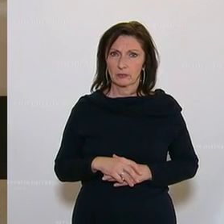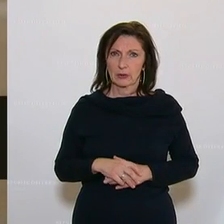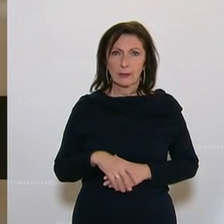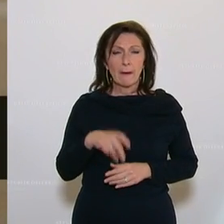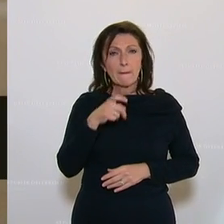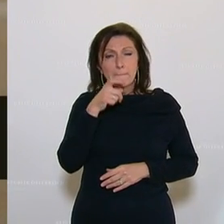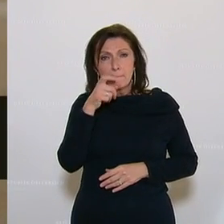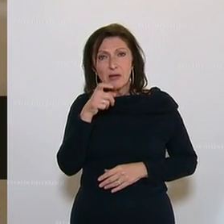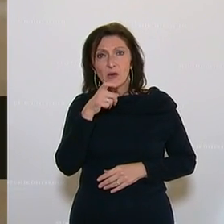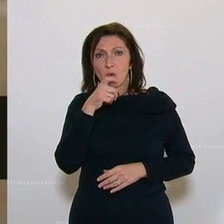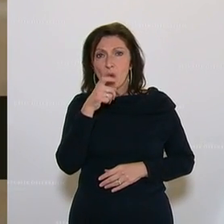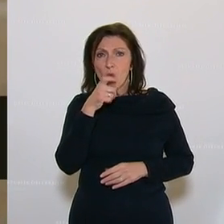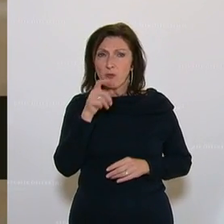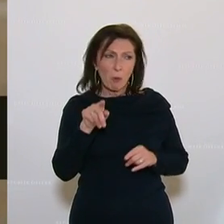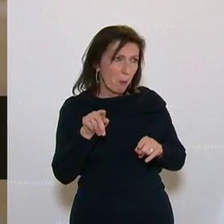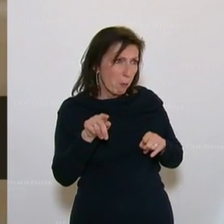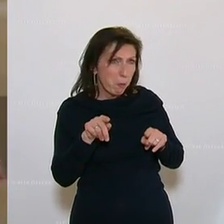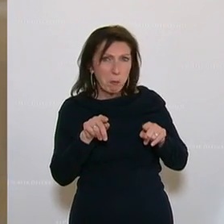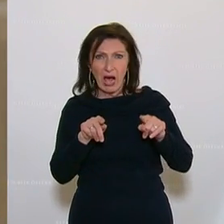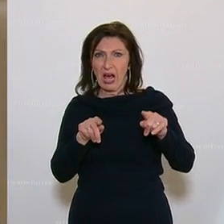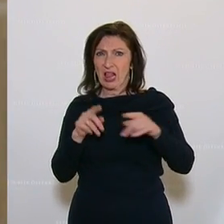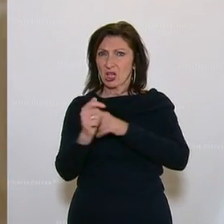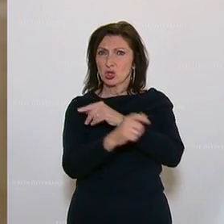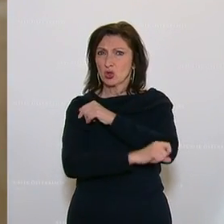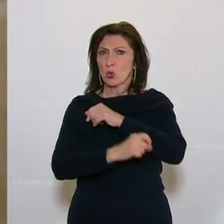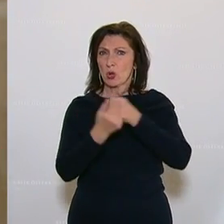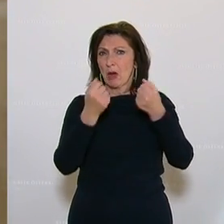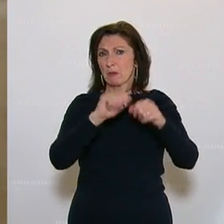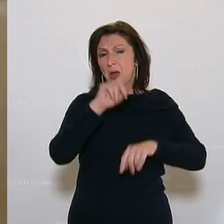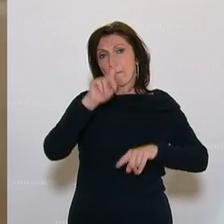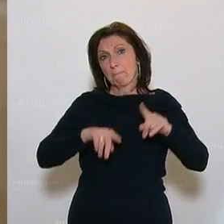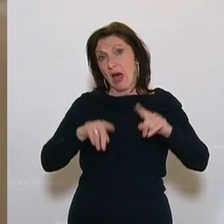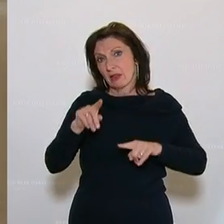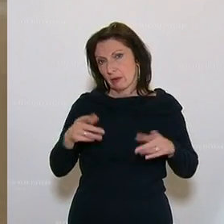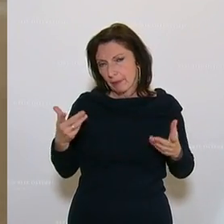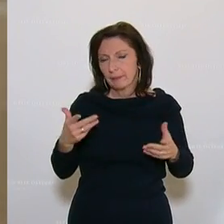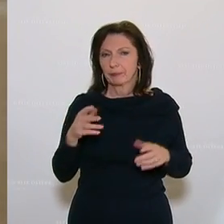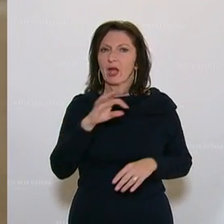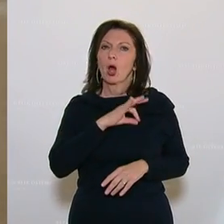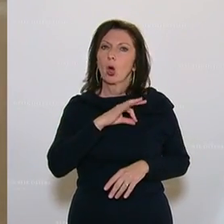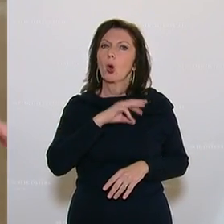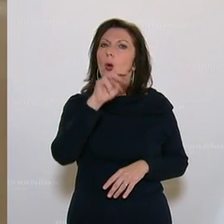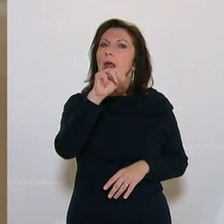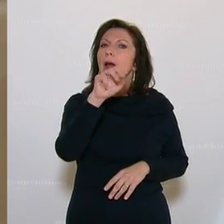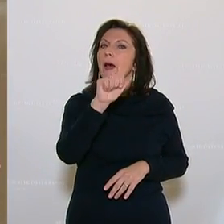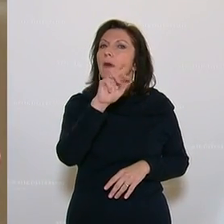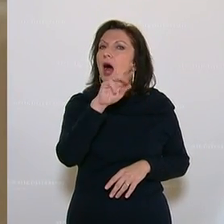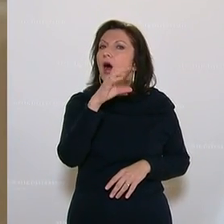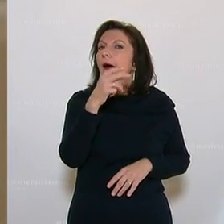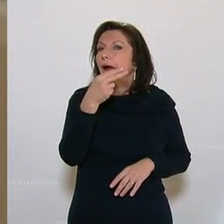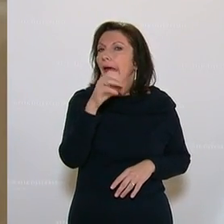Beruf ein Studium fertig zu bringen. Und da braucht man halt für manchmal, Kollege Machete ist halt ein Beispiel dafür,